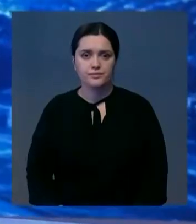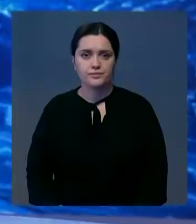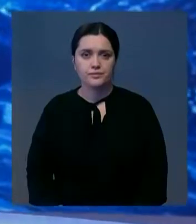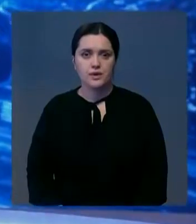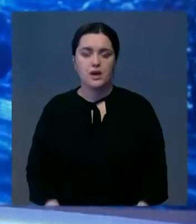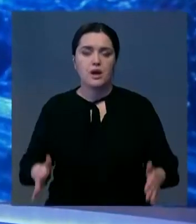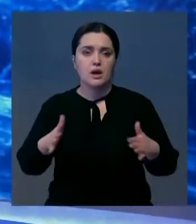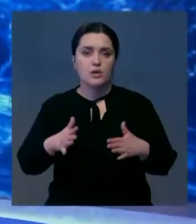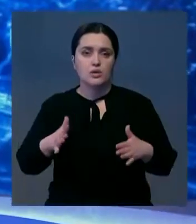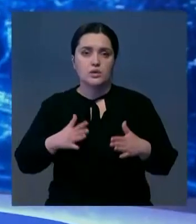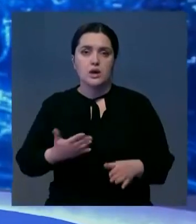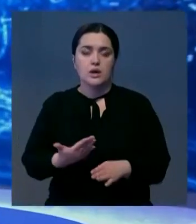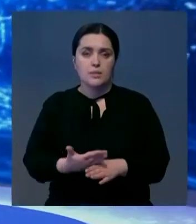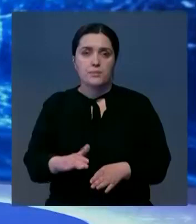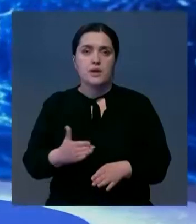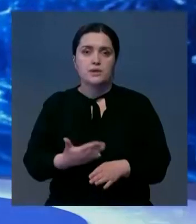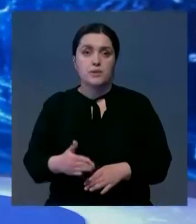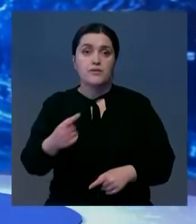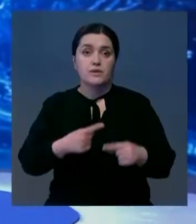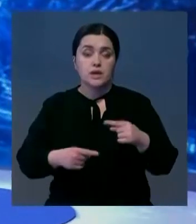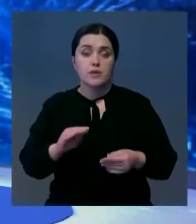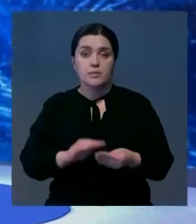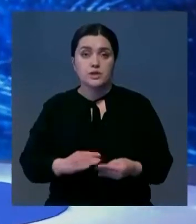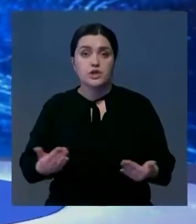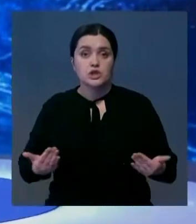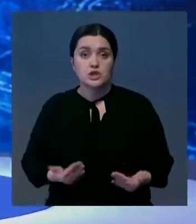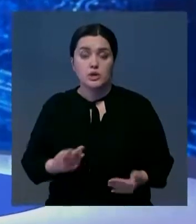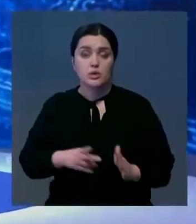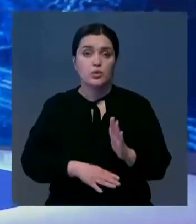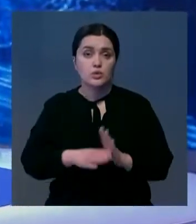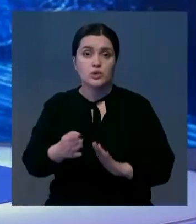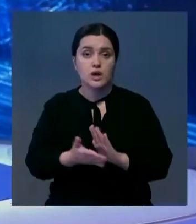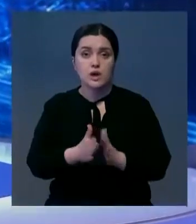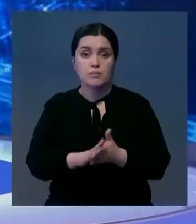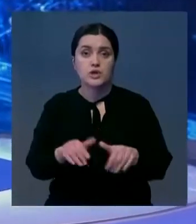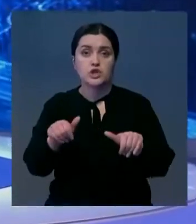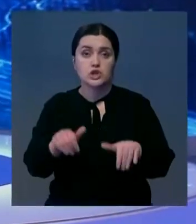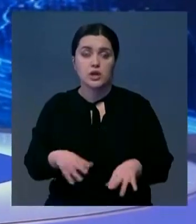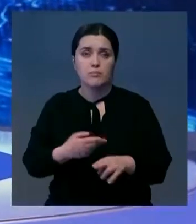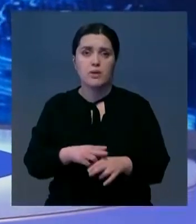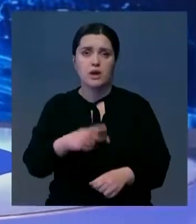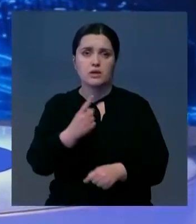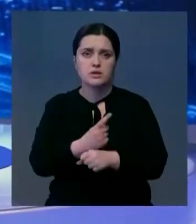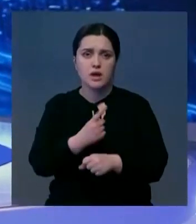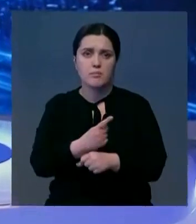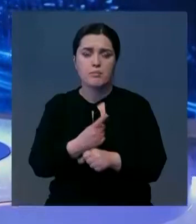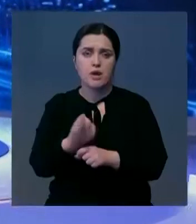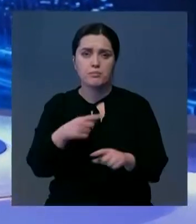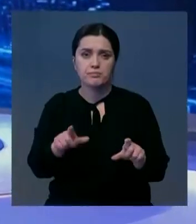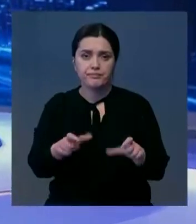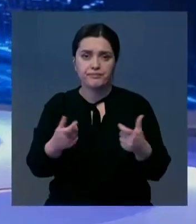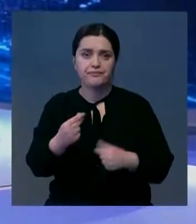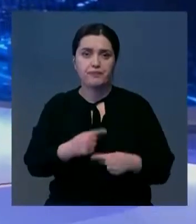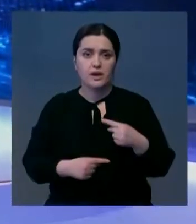Тем временем Грузия постепенно возвращается к прежней жизни. Наблюдая улучшение эпидситуации, правительство решило снять ограничения на работу бизнеса и